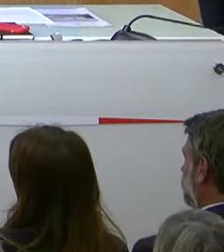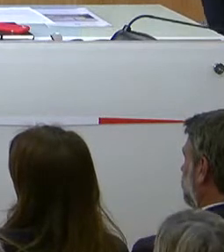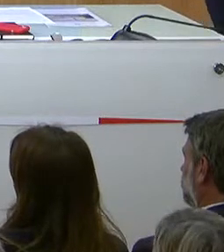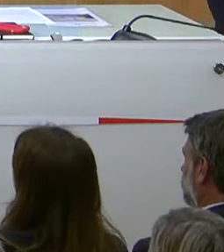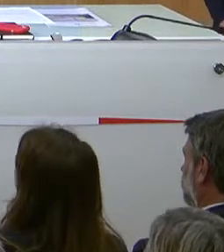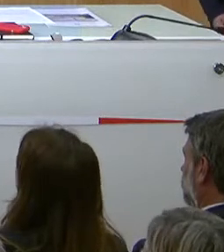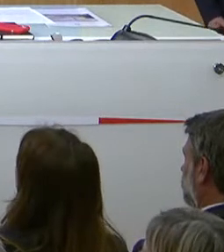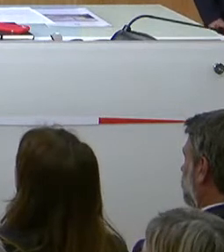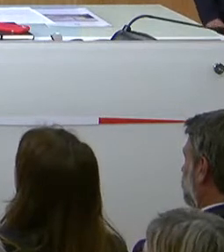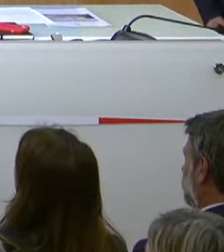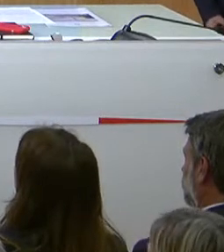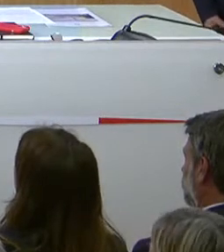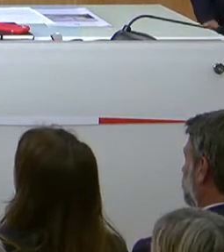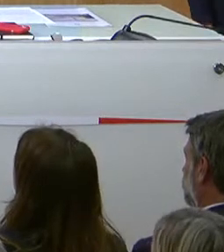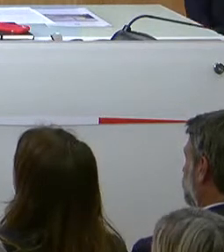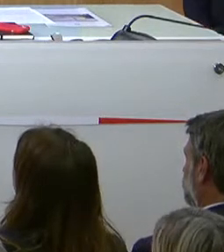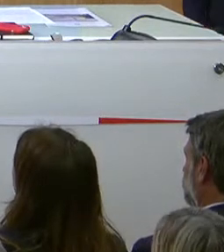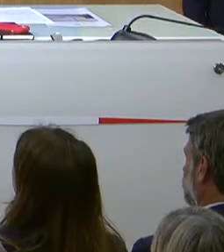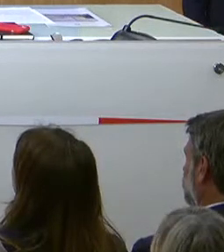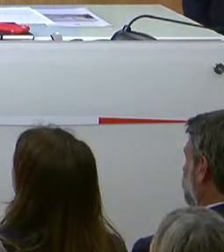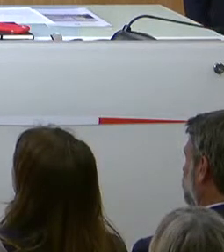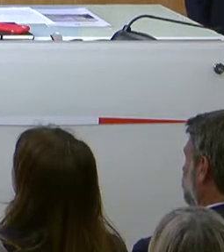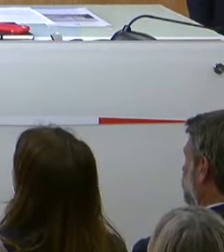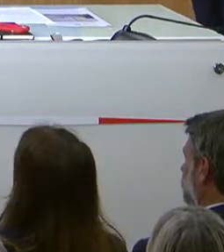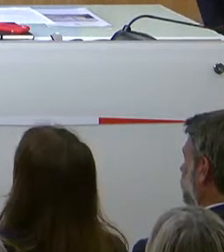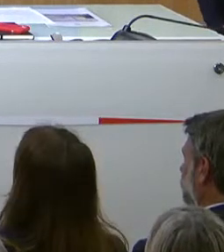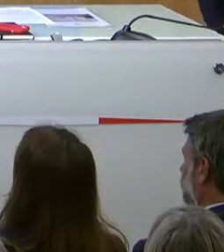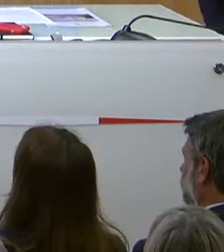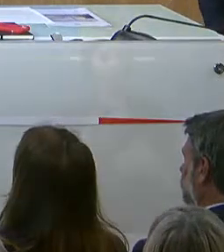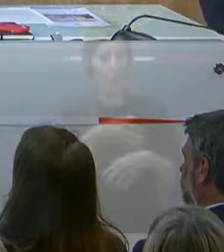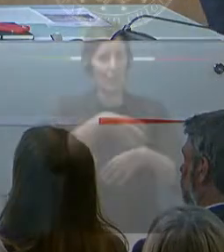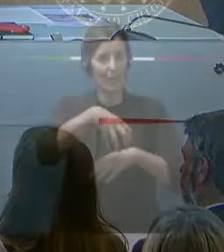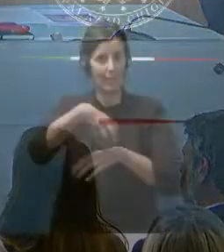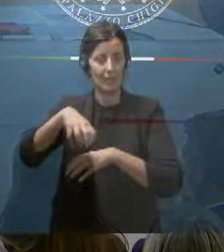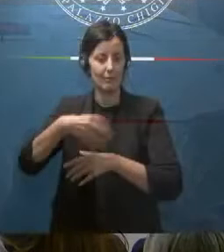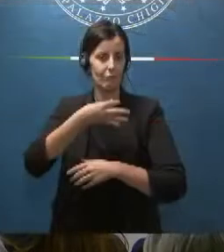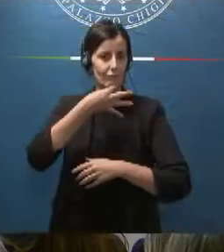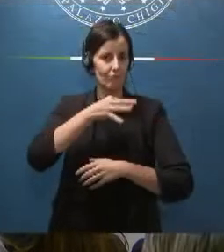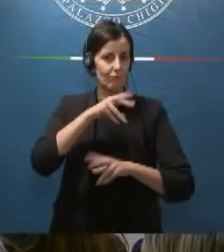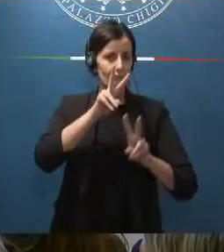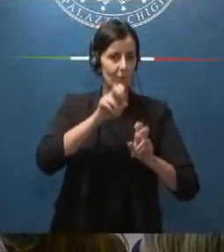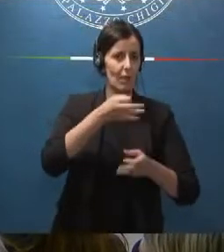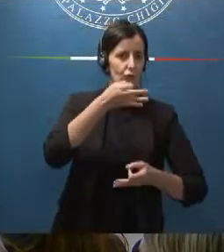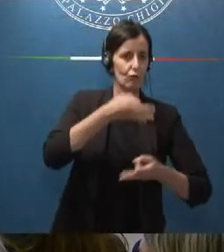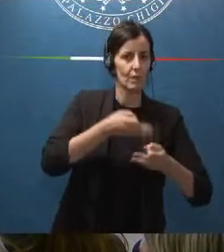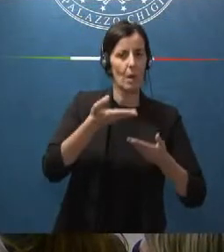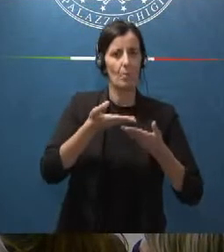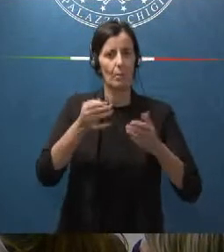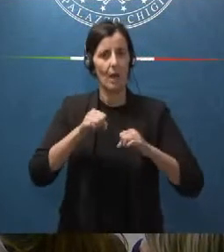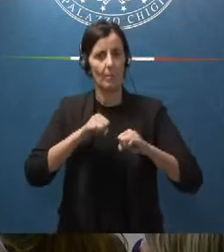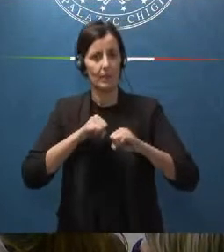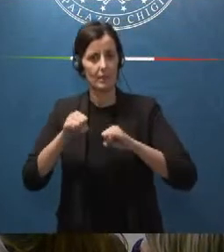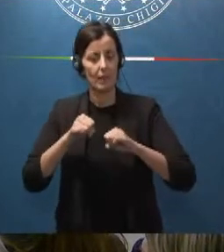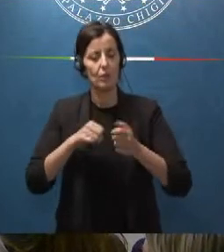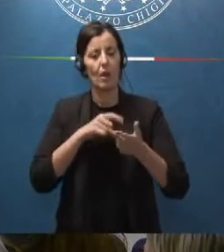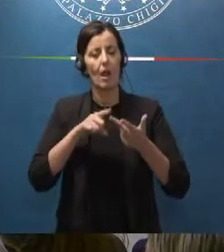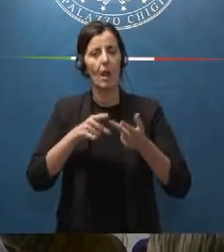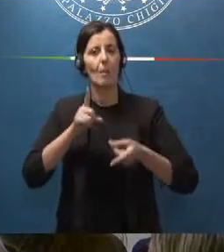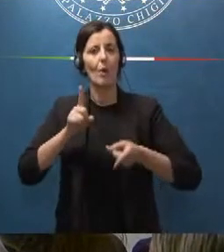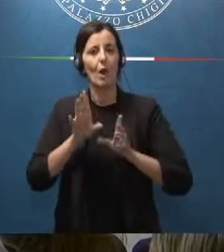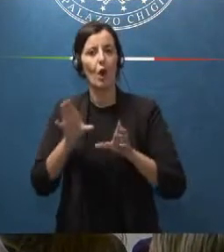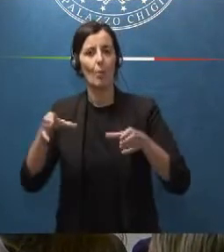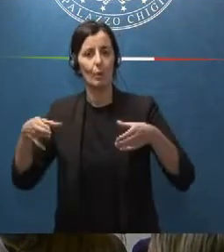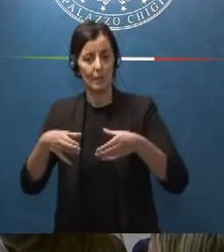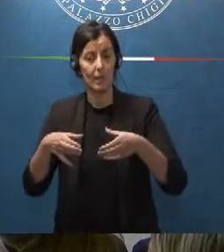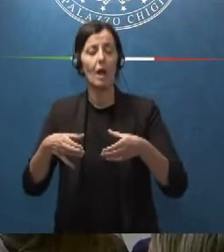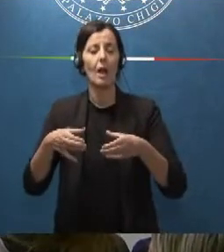decisioni che i Ministri vi illustreranno in materia di giustizia, materia di pubblica amministrazione, in materia di politica comunitaria e in